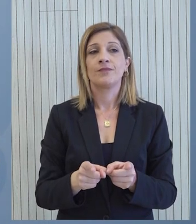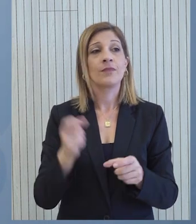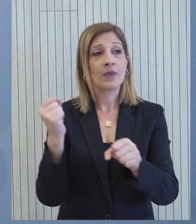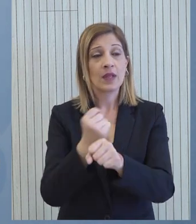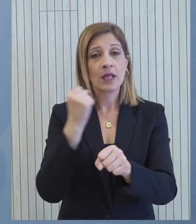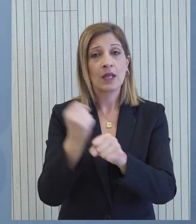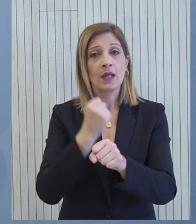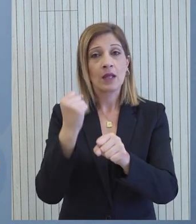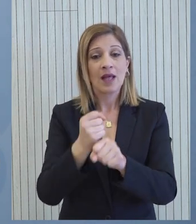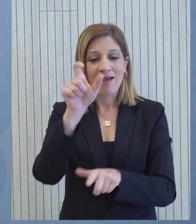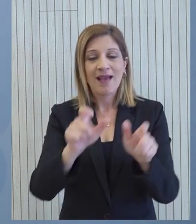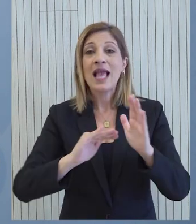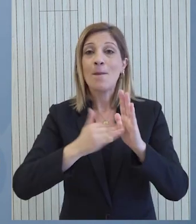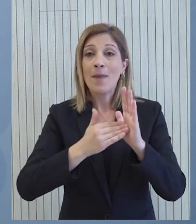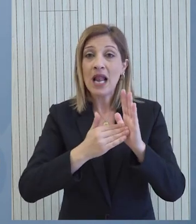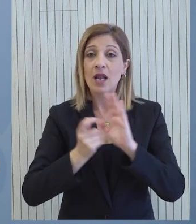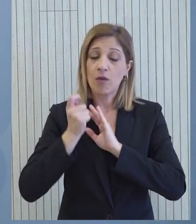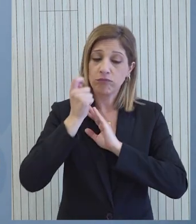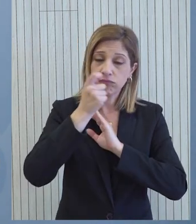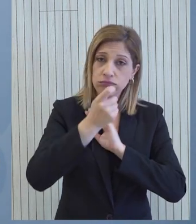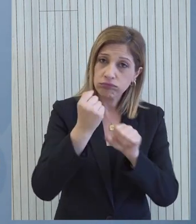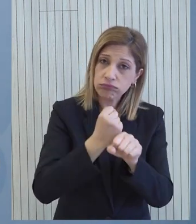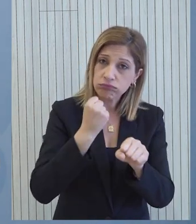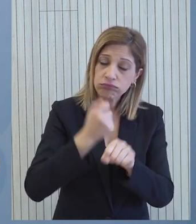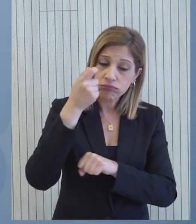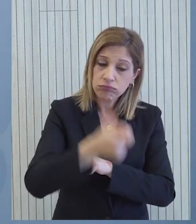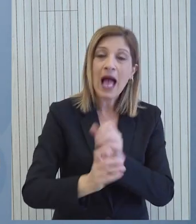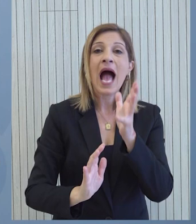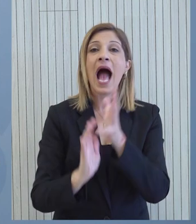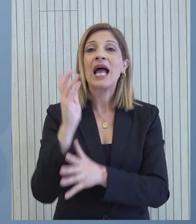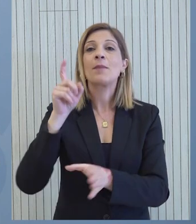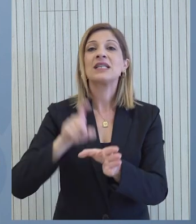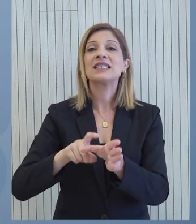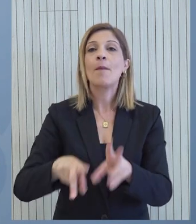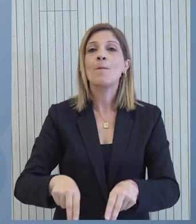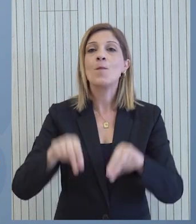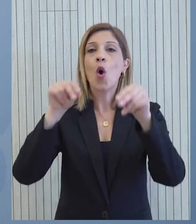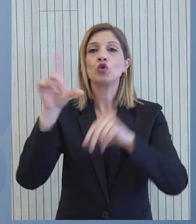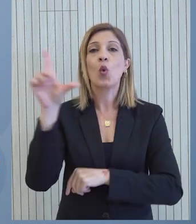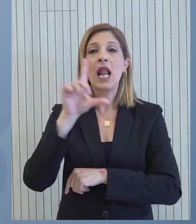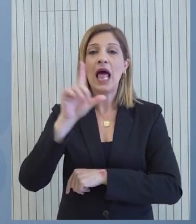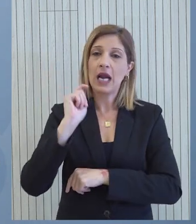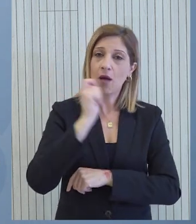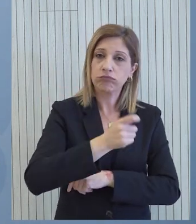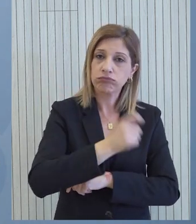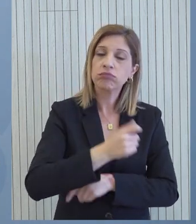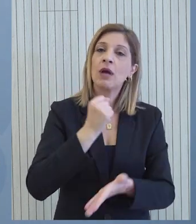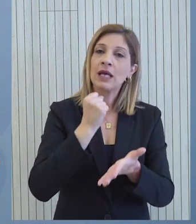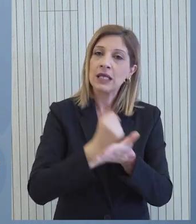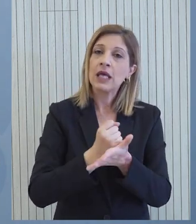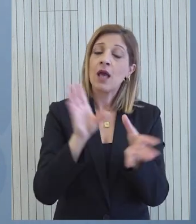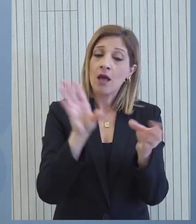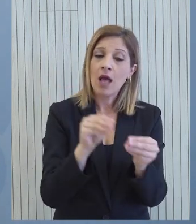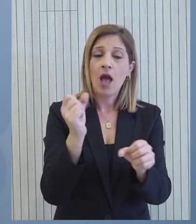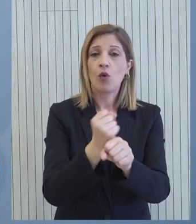εργαζόμενοι θα εργοδοτηθούν το προσωπικό θα εργοδοτηθεί από την αναπτυξιακή εταιρεία Αμοχός του Λάρνακας και ότι θα συμπεριληφθεί η